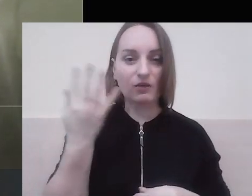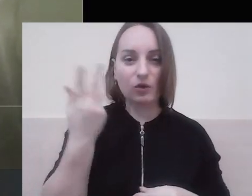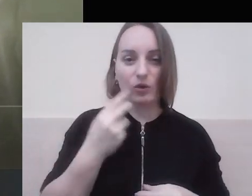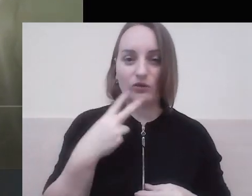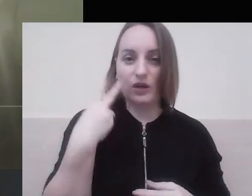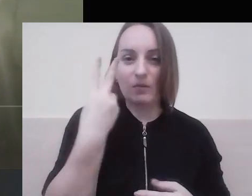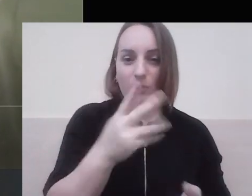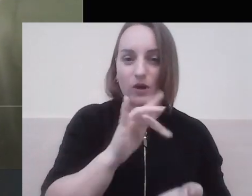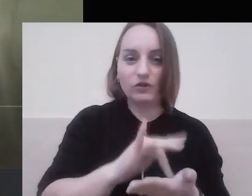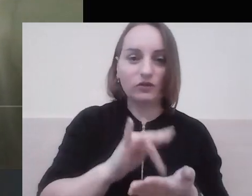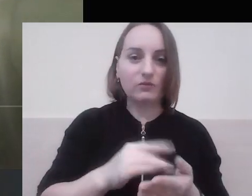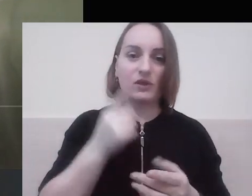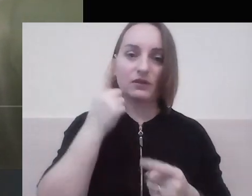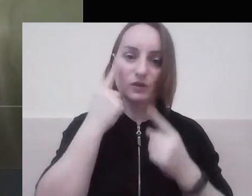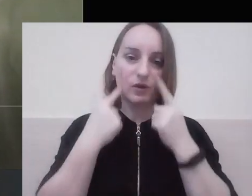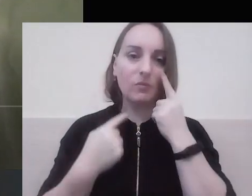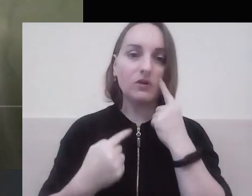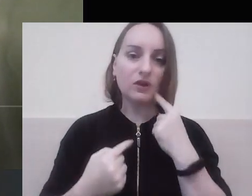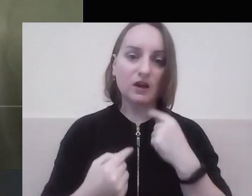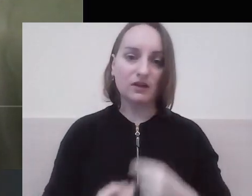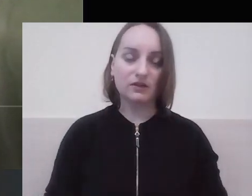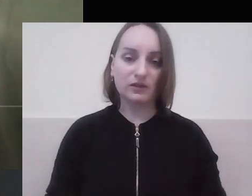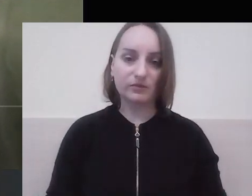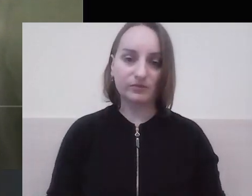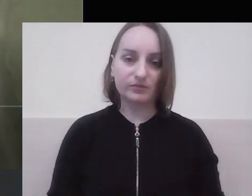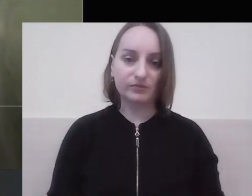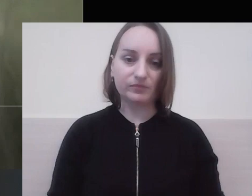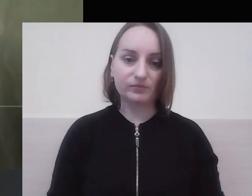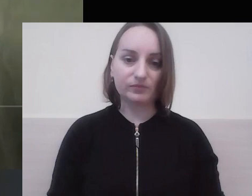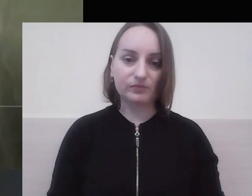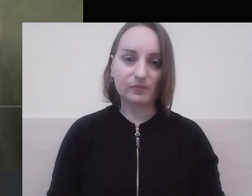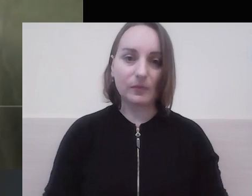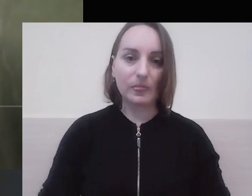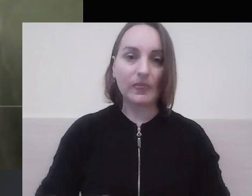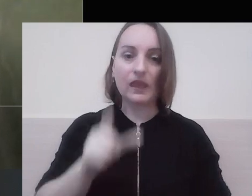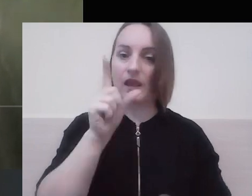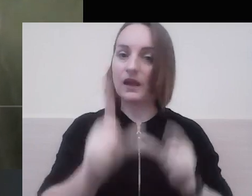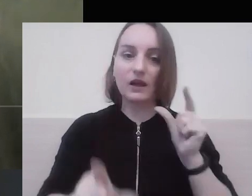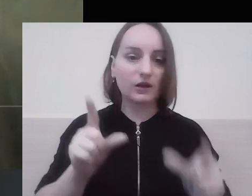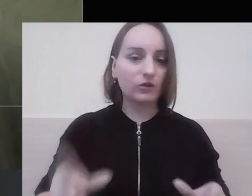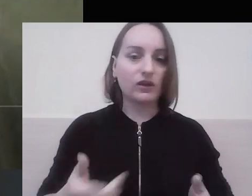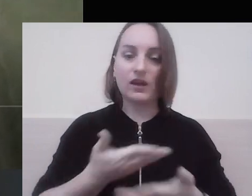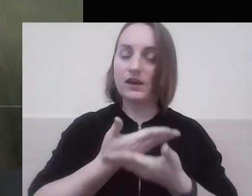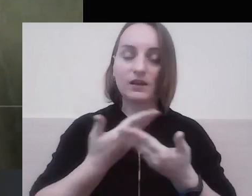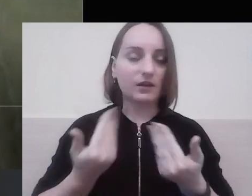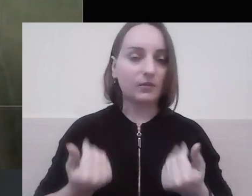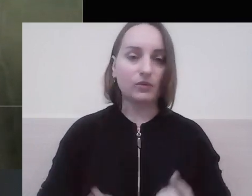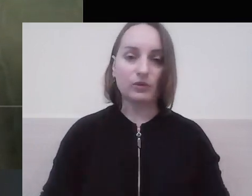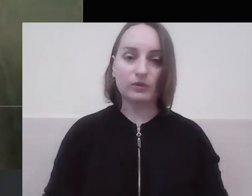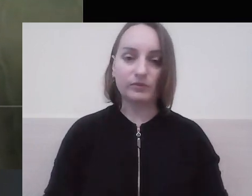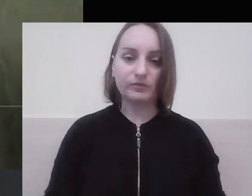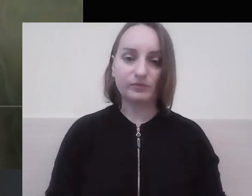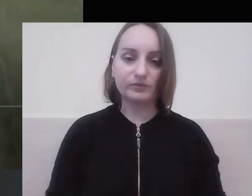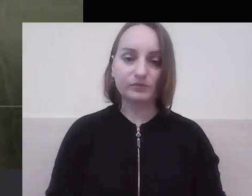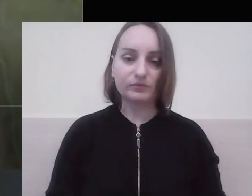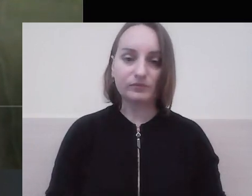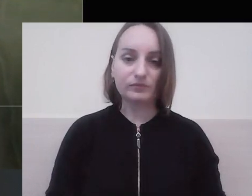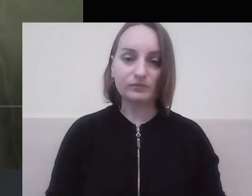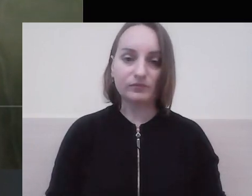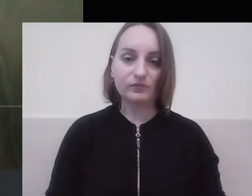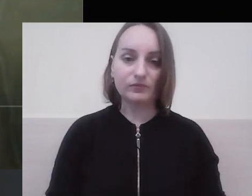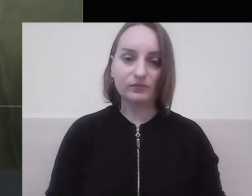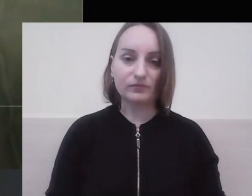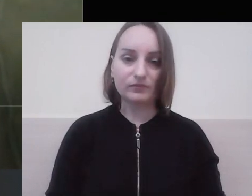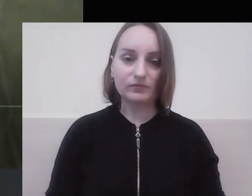побачивши його в руїнах і надзвичайно занедбаним. Мирного населення майже не залишилося. Скрізь лежали